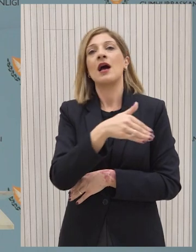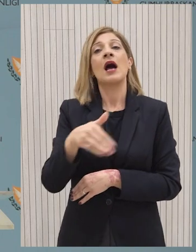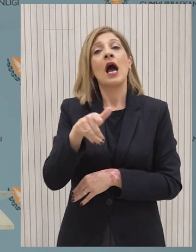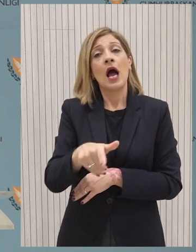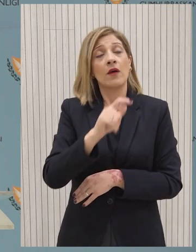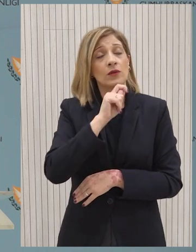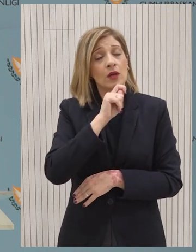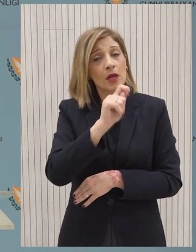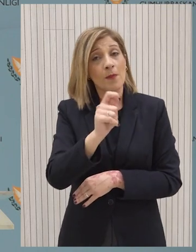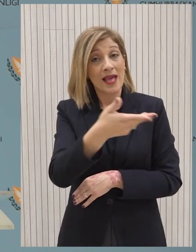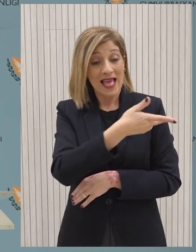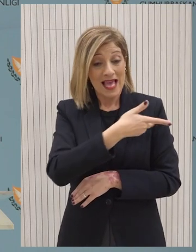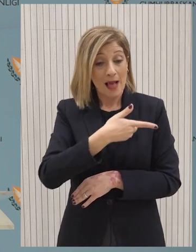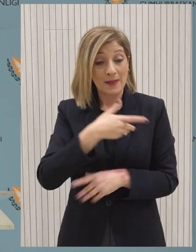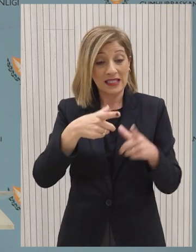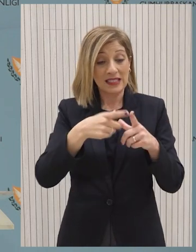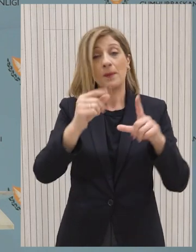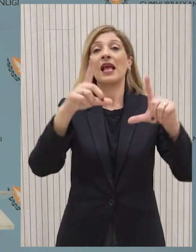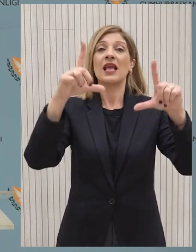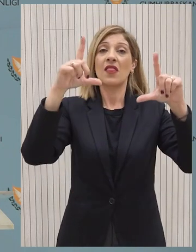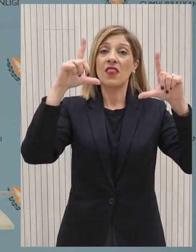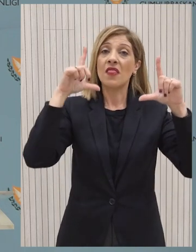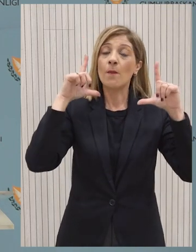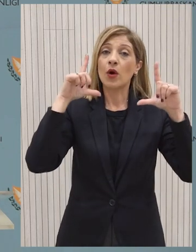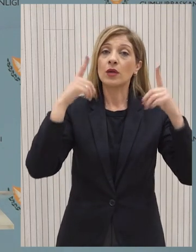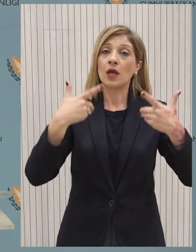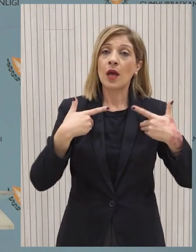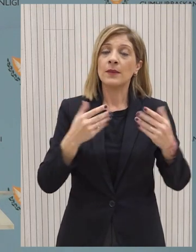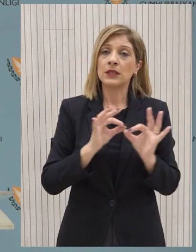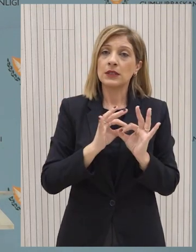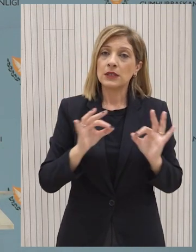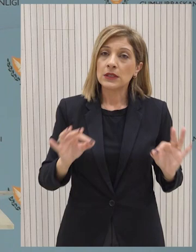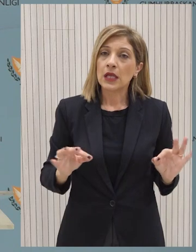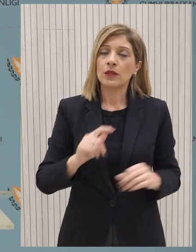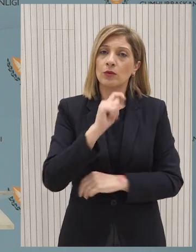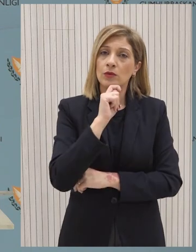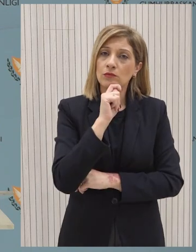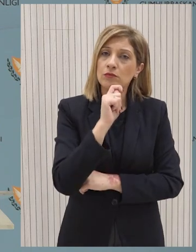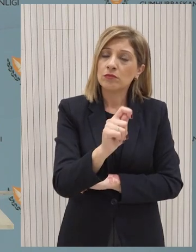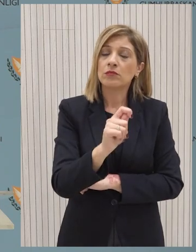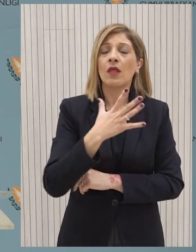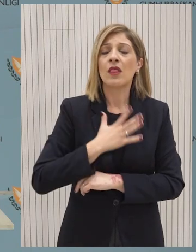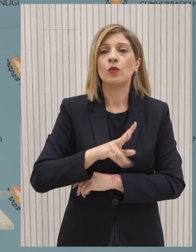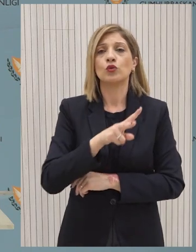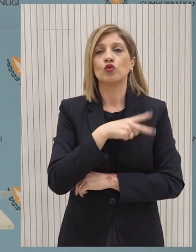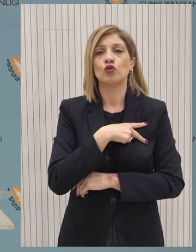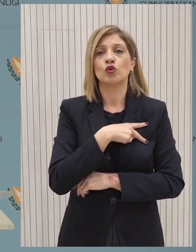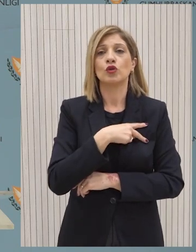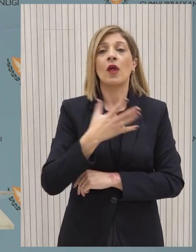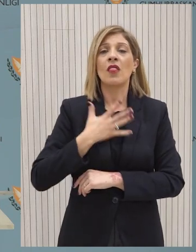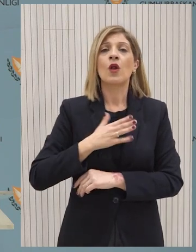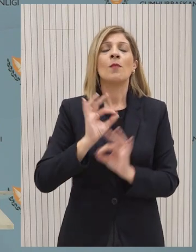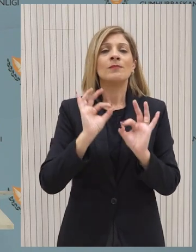είναι δεδομένο, ενώ ότι εμείς ως Κυπριακή Δημοκρατία είμαστε έτοιμοι να κάνουμε αυτή τη συζήτηση με επικοτομητική στάση. Θα τηρήσουμε μια